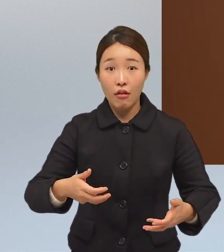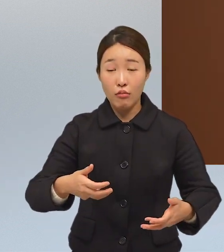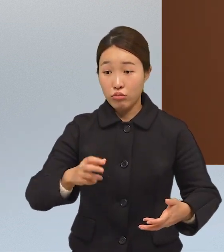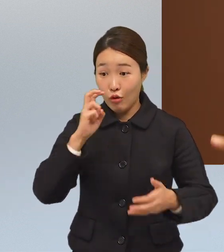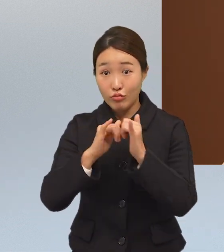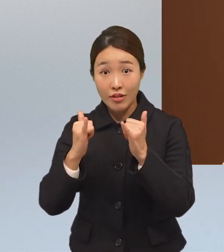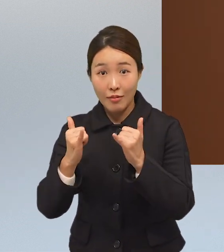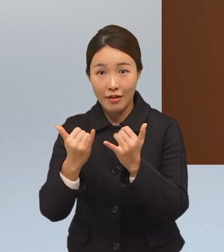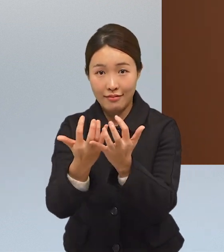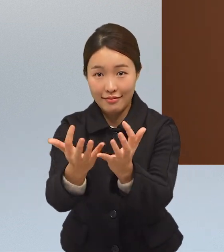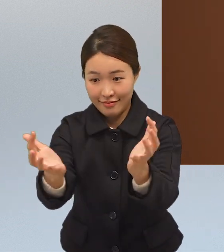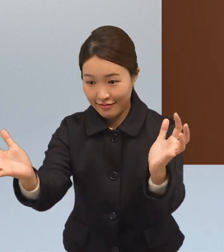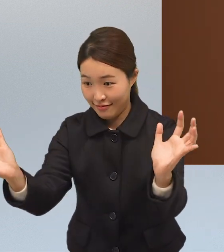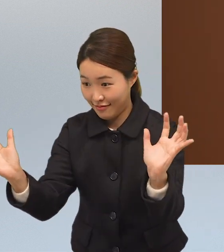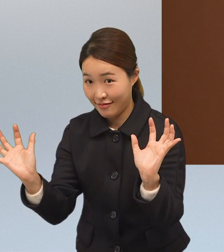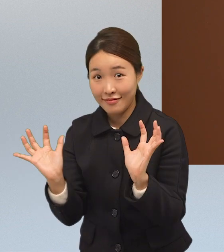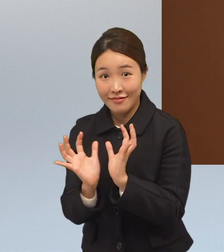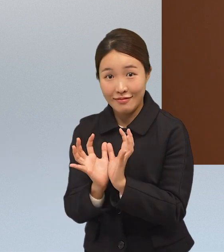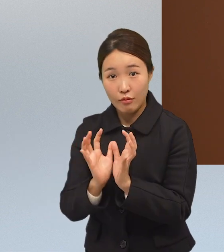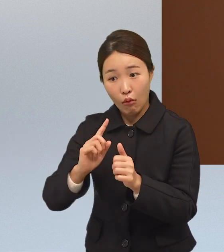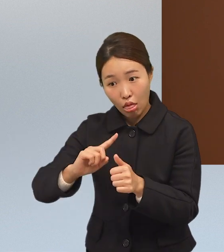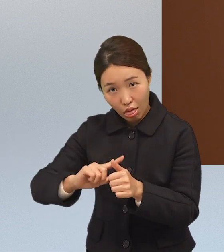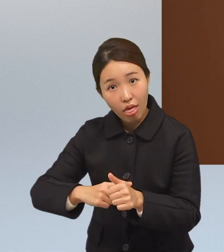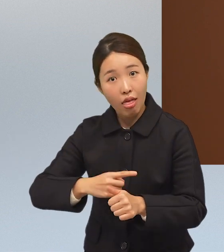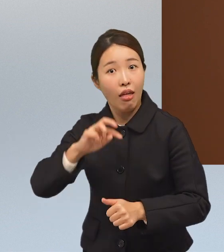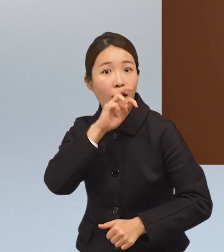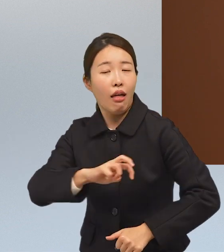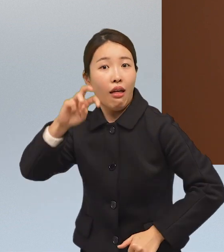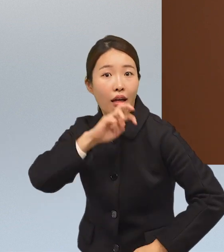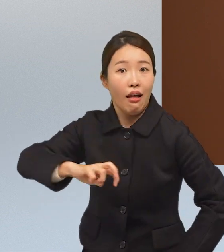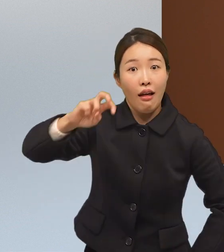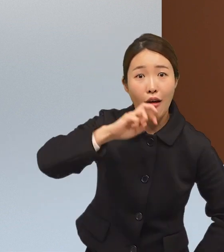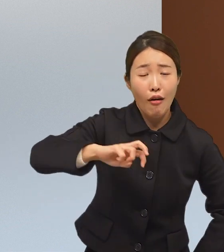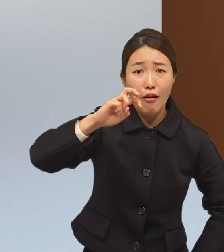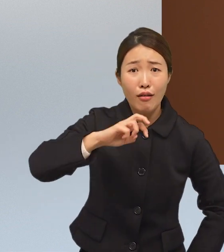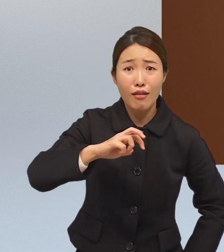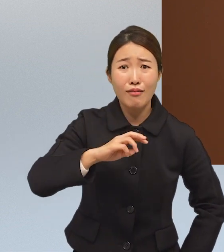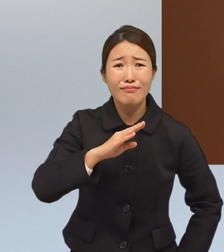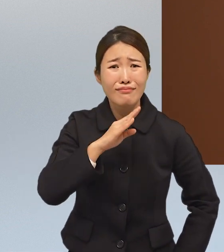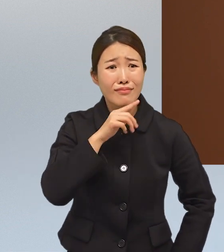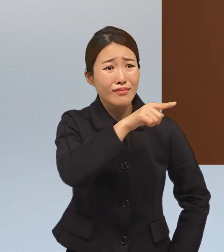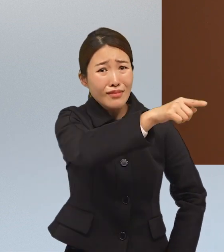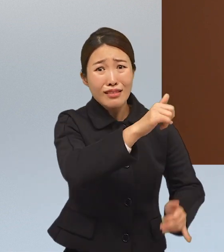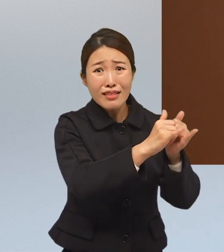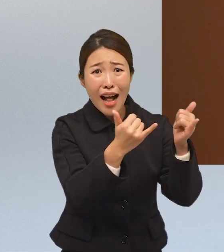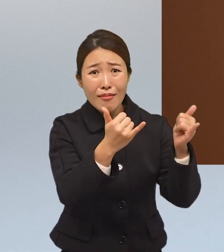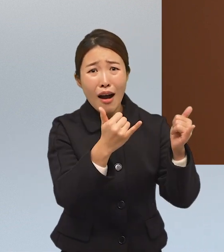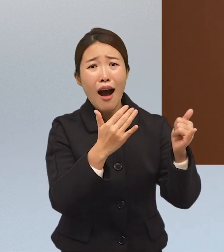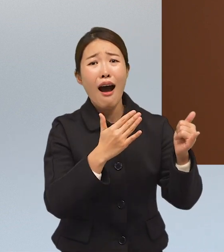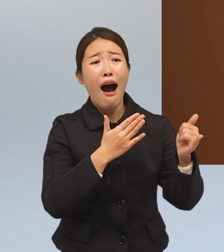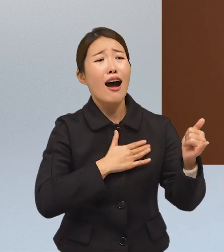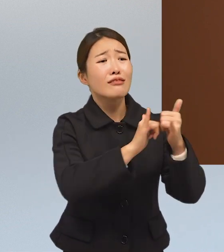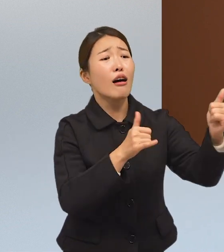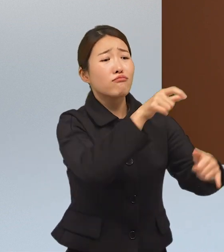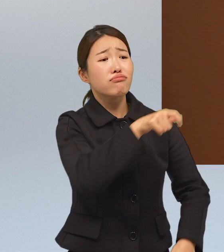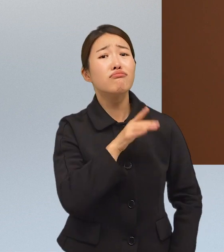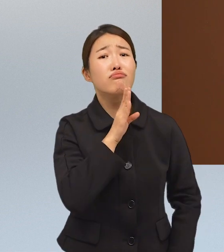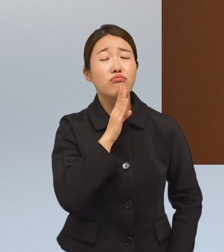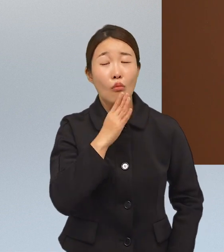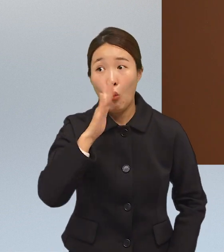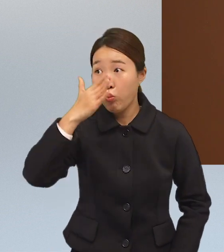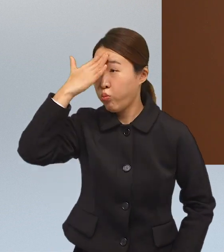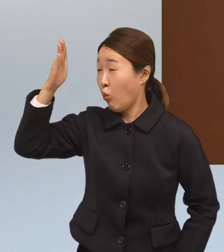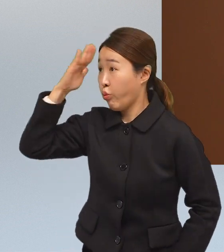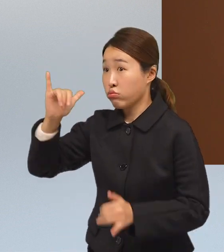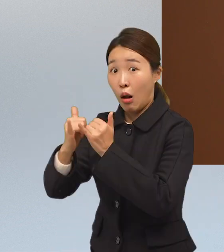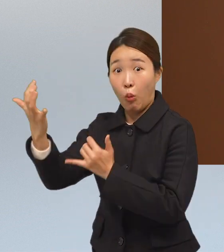동그랗게 자연스럽게 판이 만들어지고 이 사람과 분명 생면부지의 사람인데 모르는 사람들이 와서